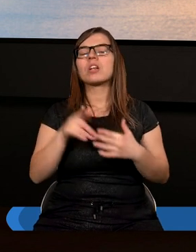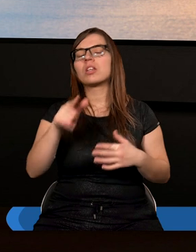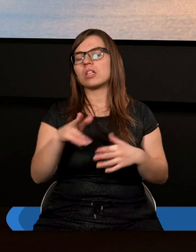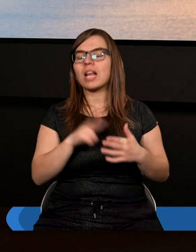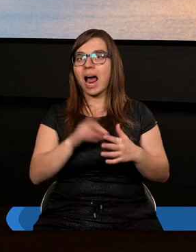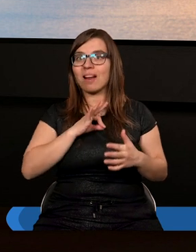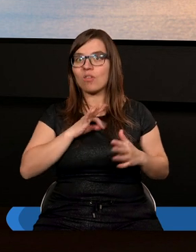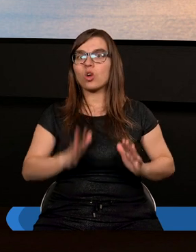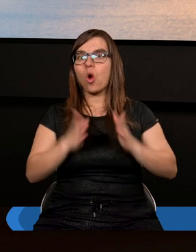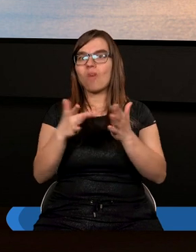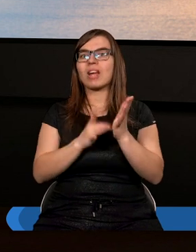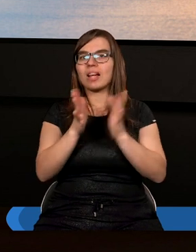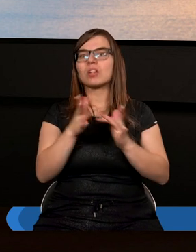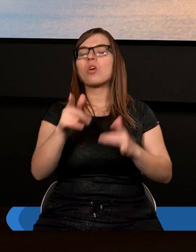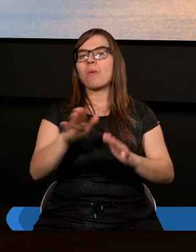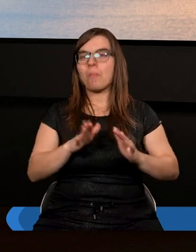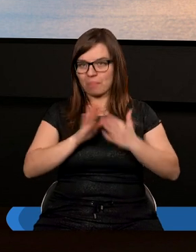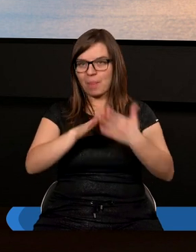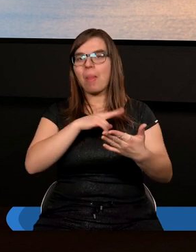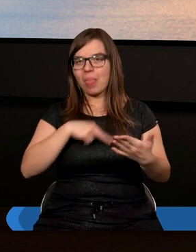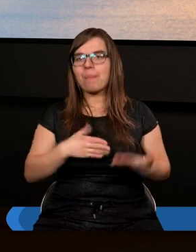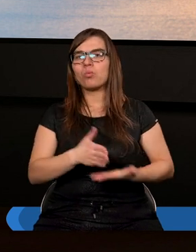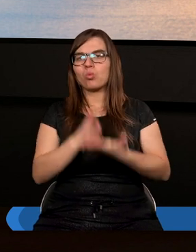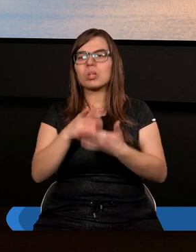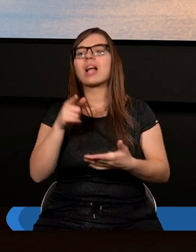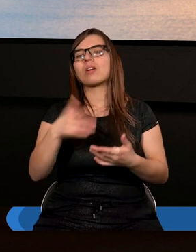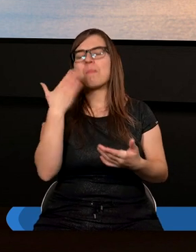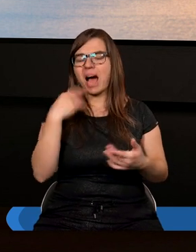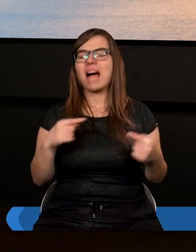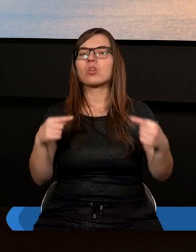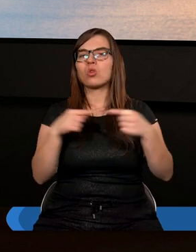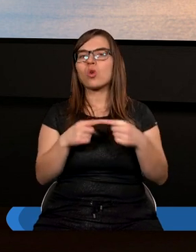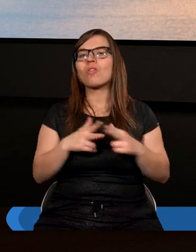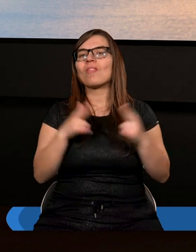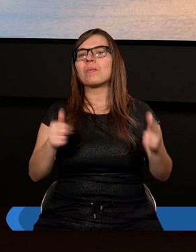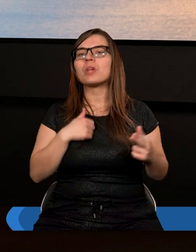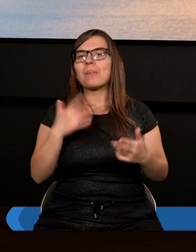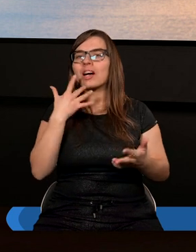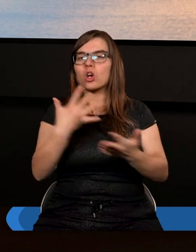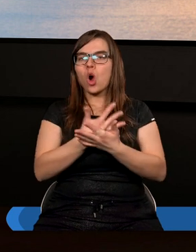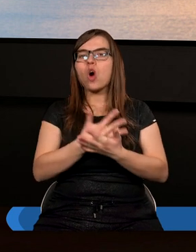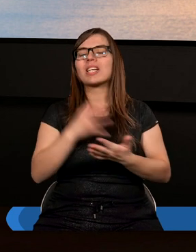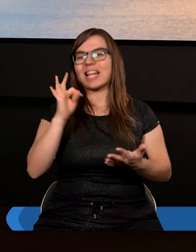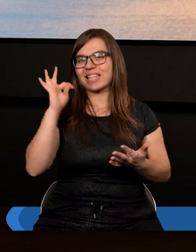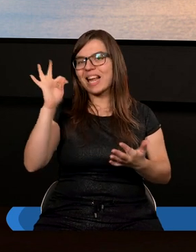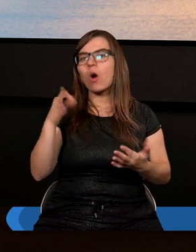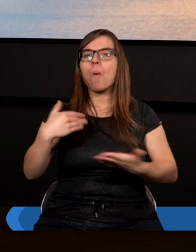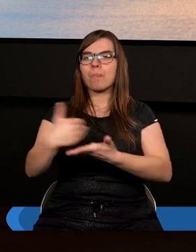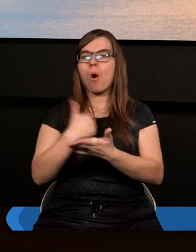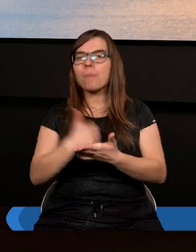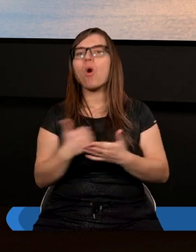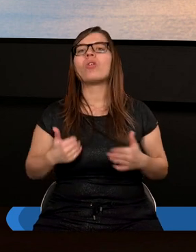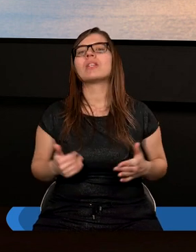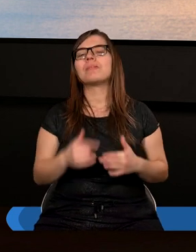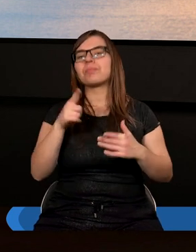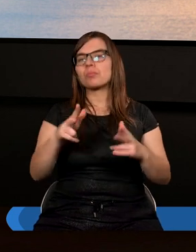swojej ofiary tego przebaczenia nam udziela. To jest bardzo stosowna pora, aby korzystać z Bożej pomocy, bo czytaliśmy, że